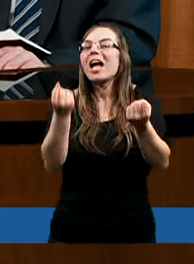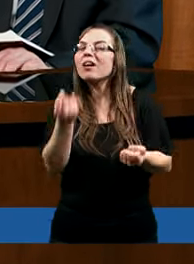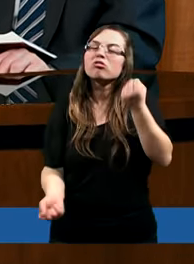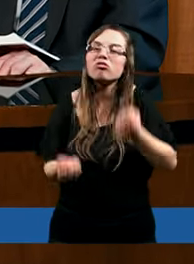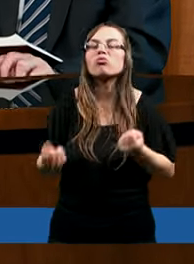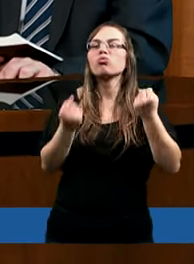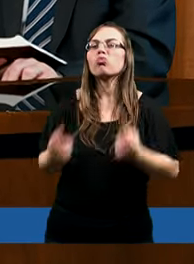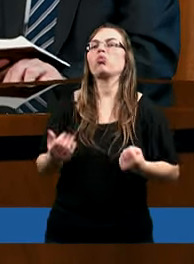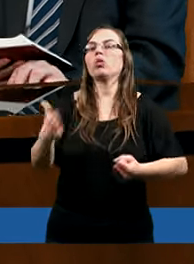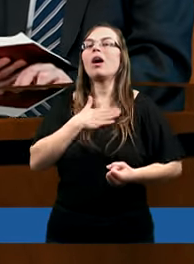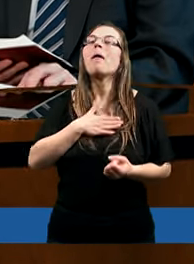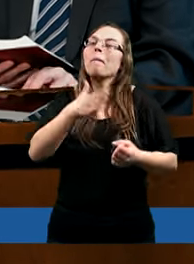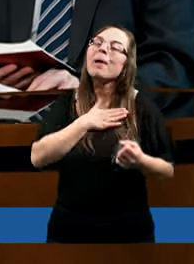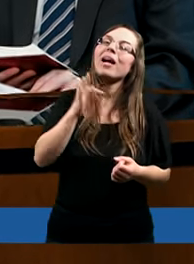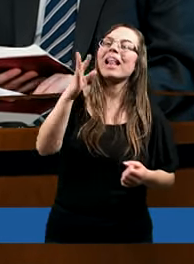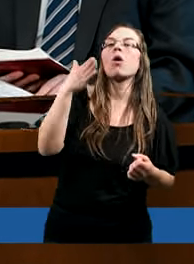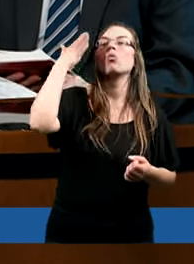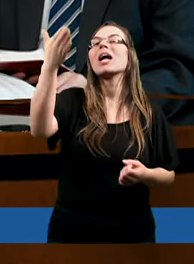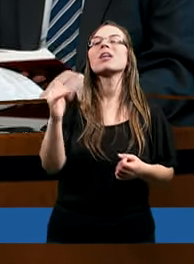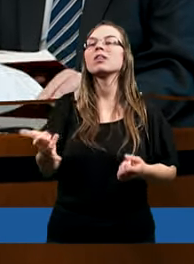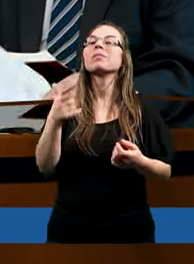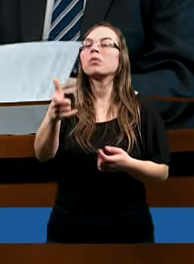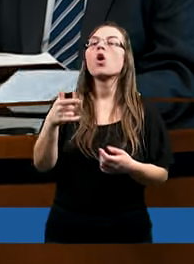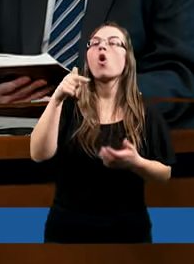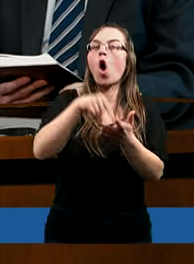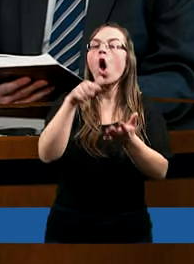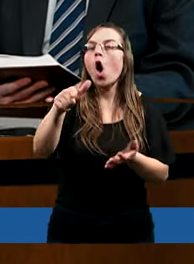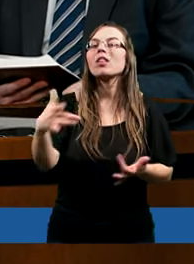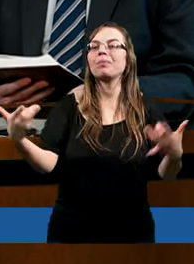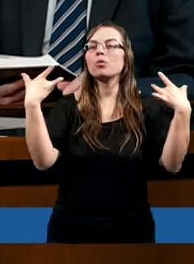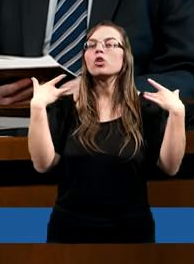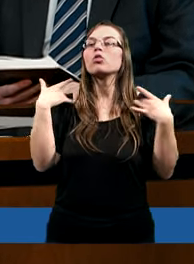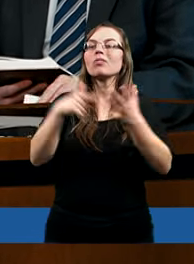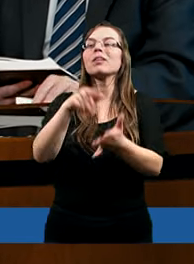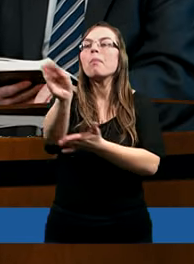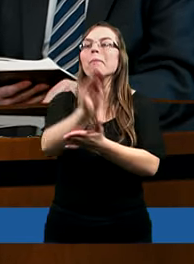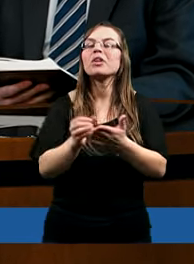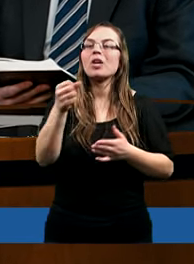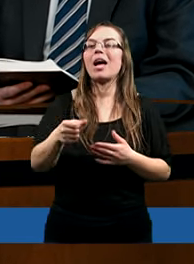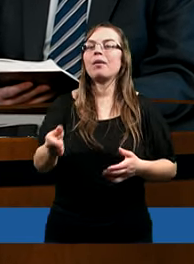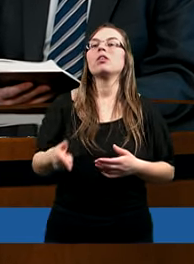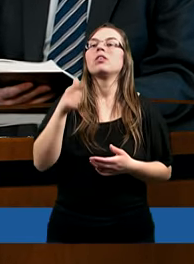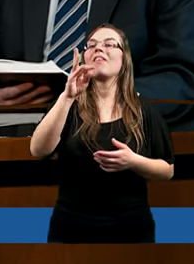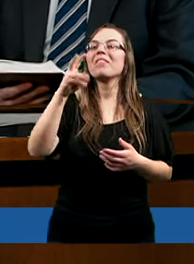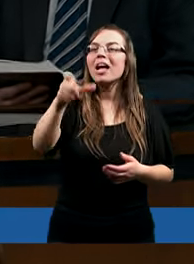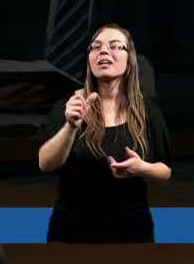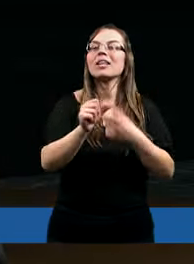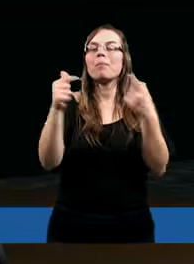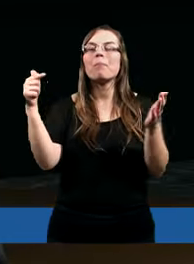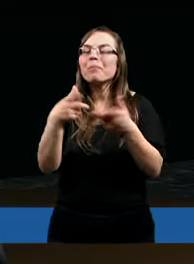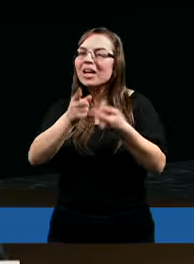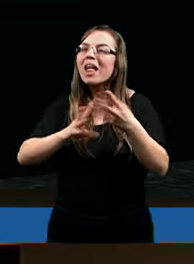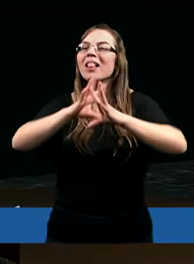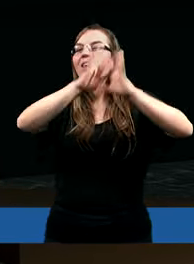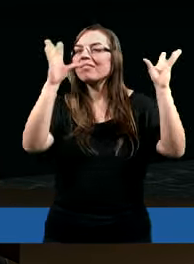trudności, a ma się taką nadzieję. Bo o tym życiu też apostoł Piotr pisze. No więc przede